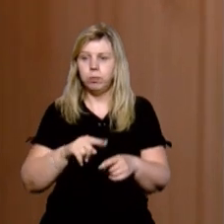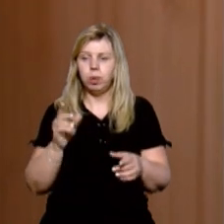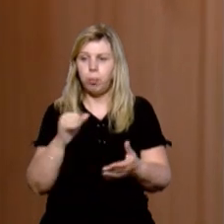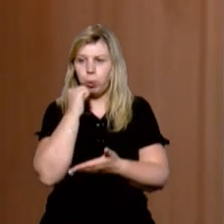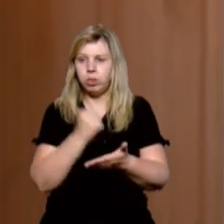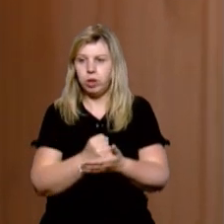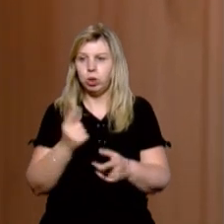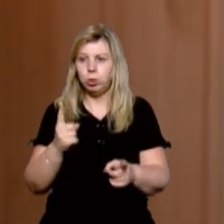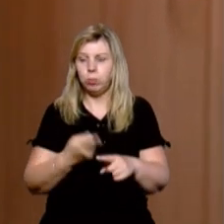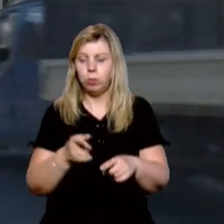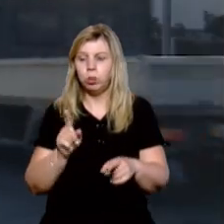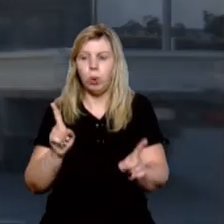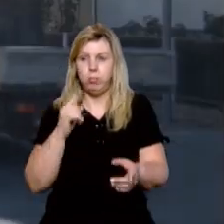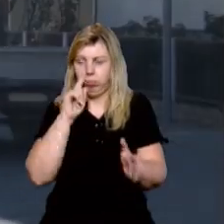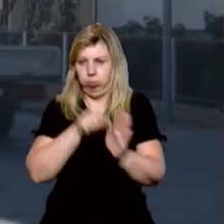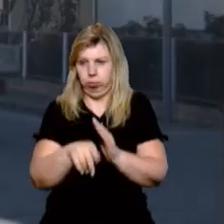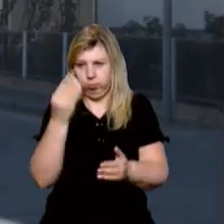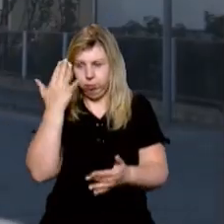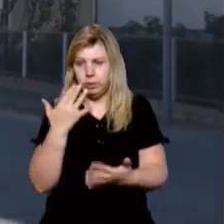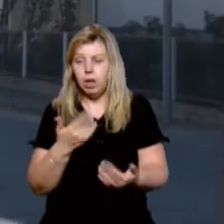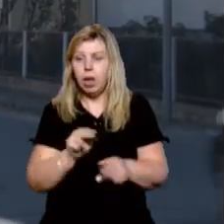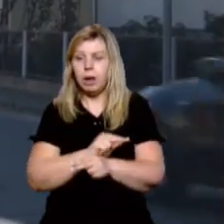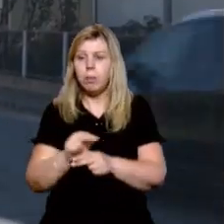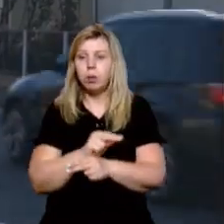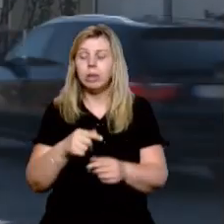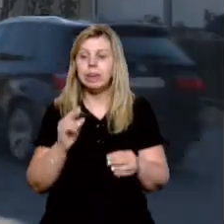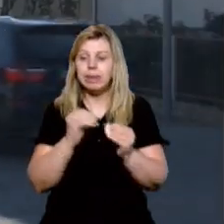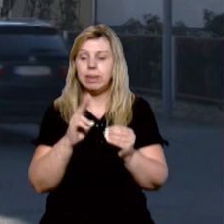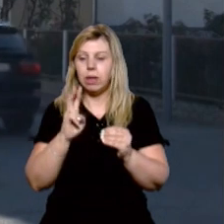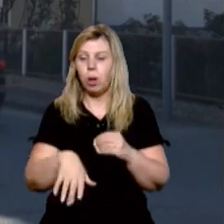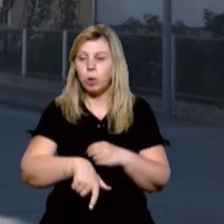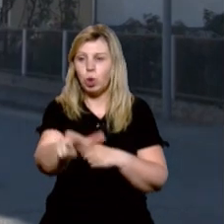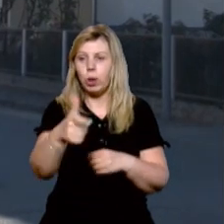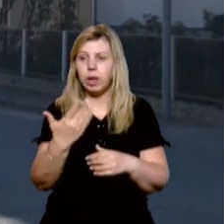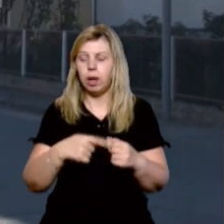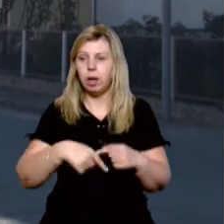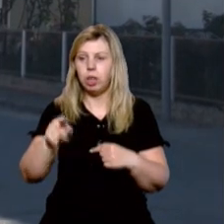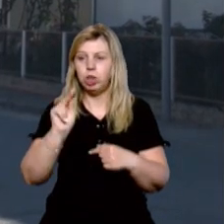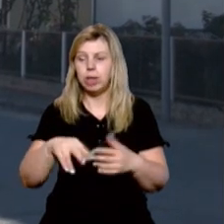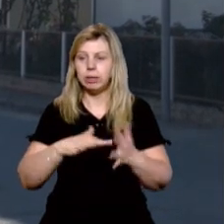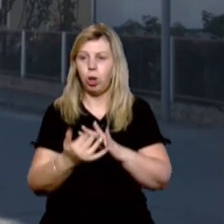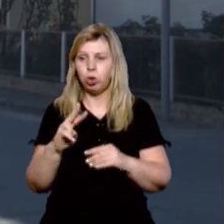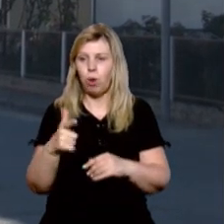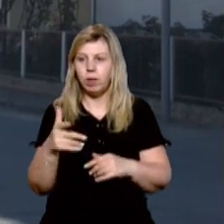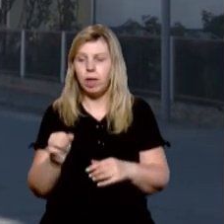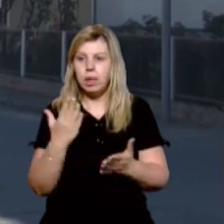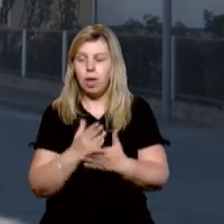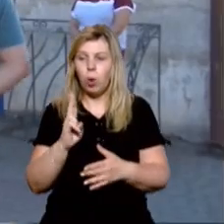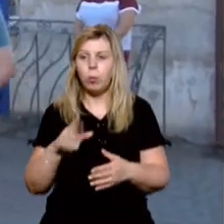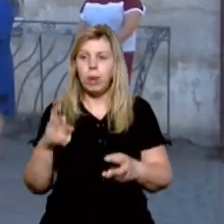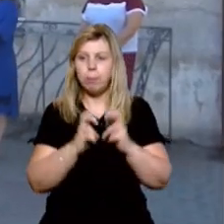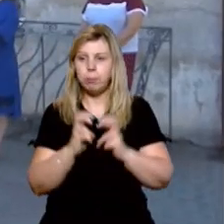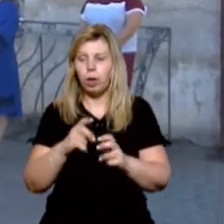ніяким. Ми просто спостерігаємо. Замовником ремонту майже 10-ти кілометрової дороги, яка пролягає через село Довге, є комунальне